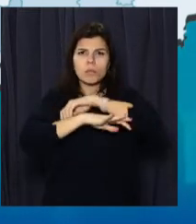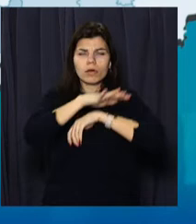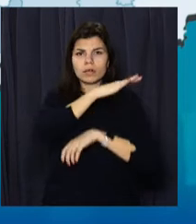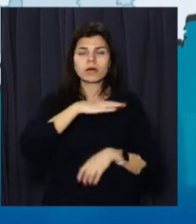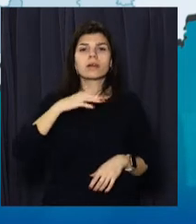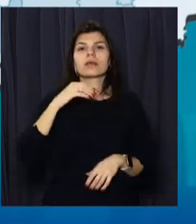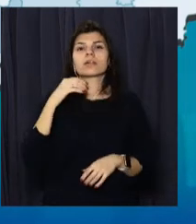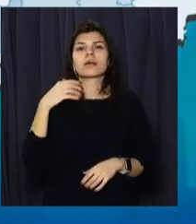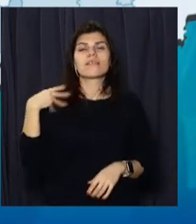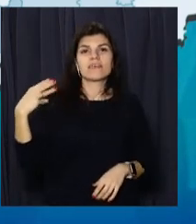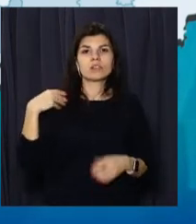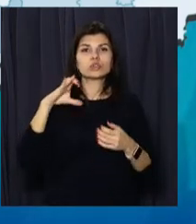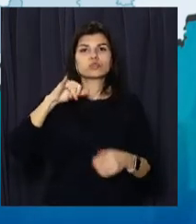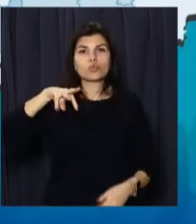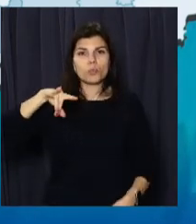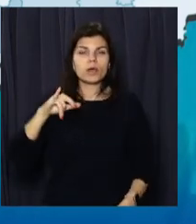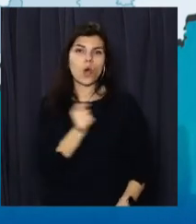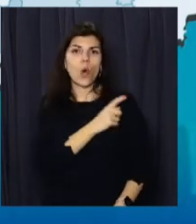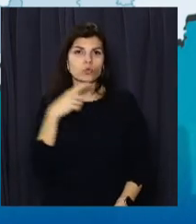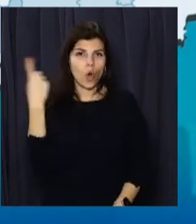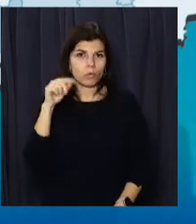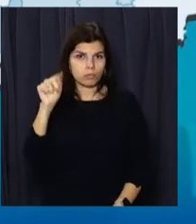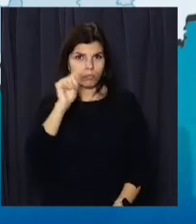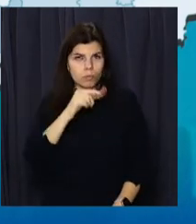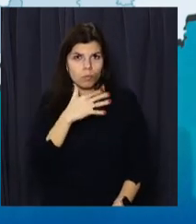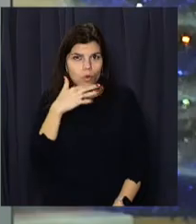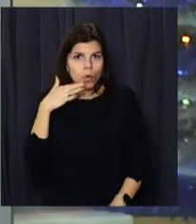Львівській, Харківській, Сумській та Одеській областях.